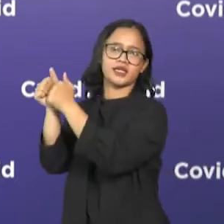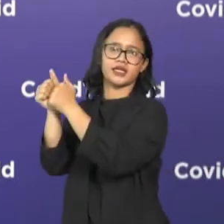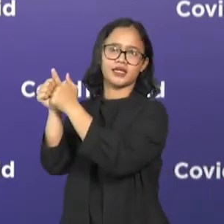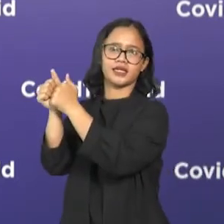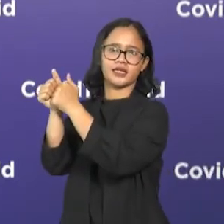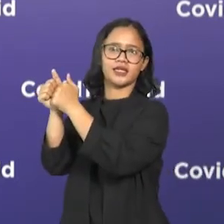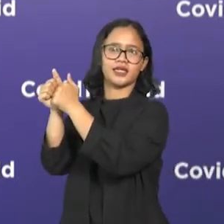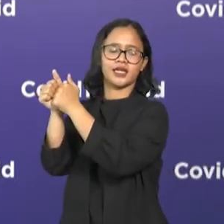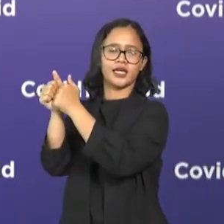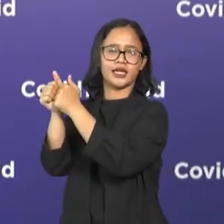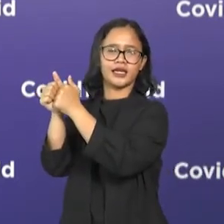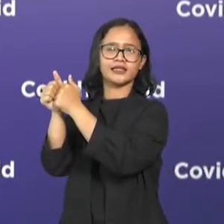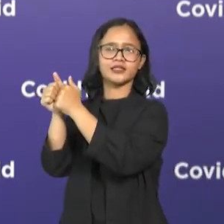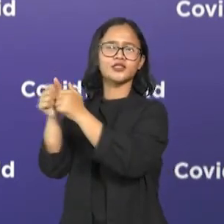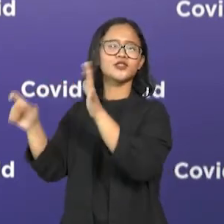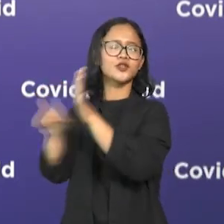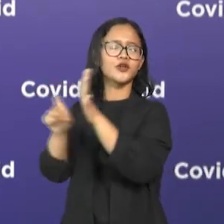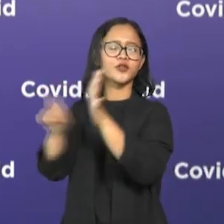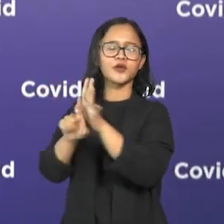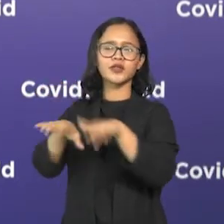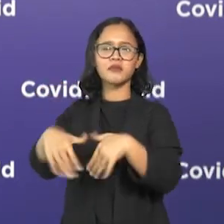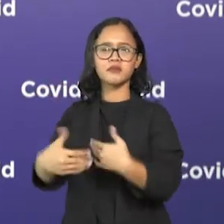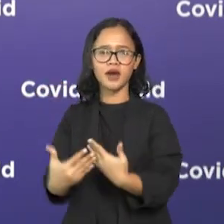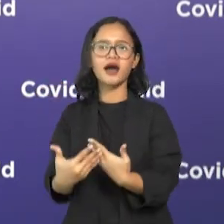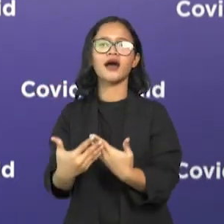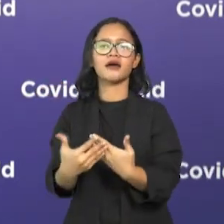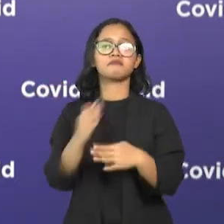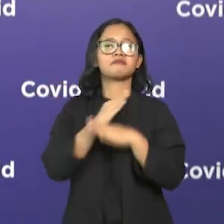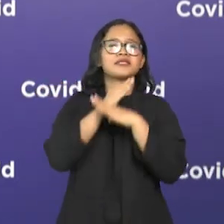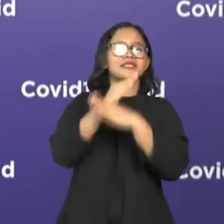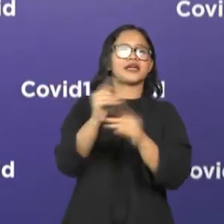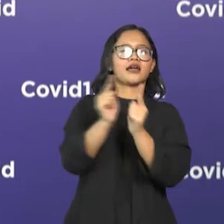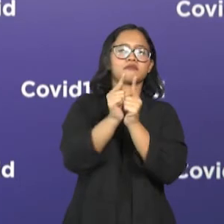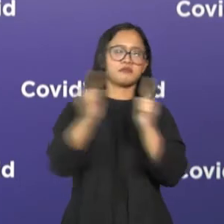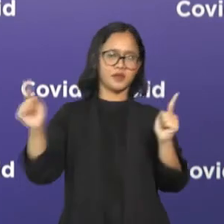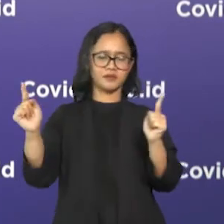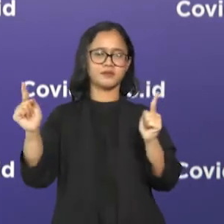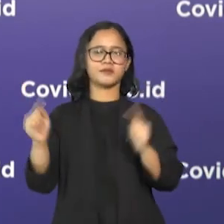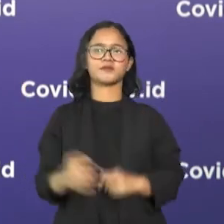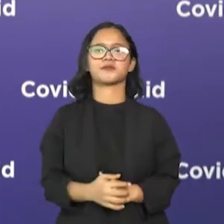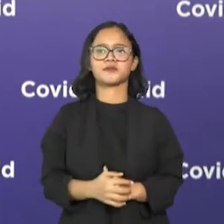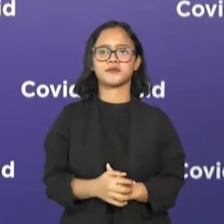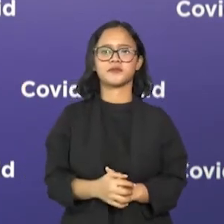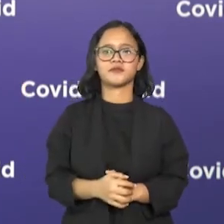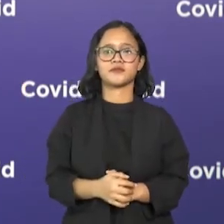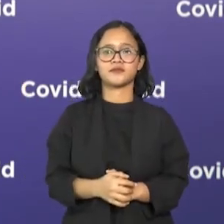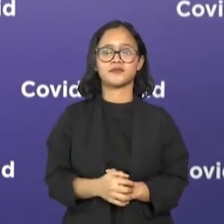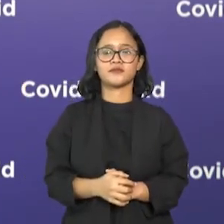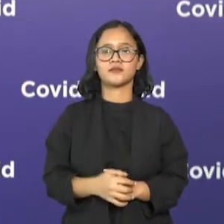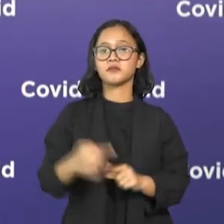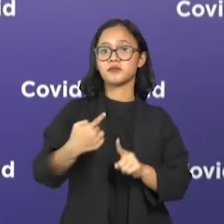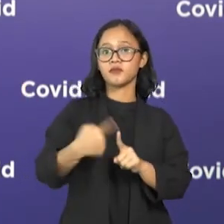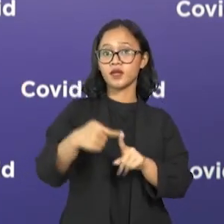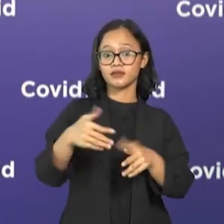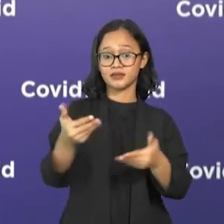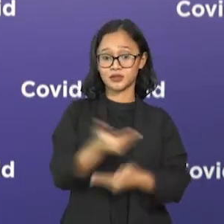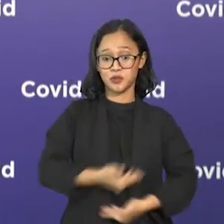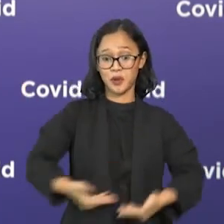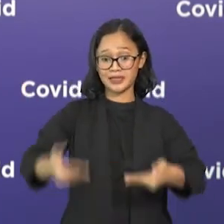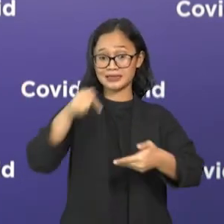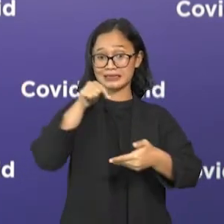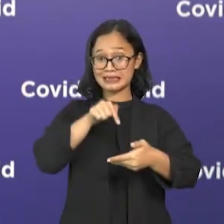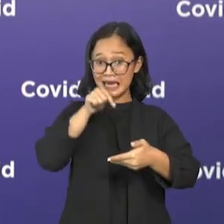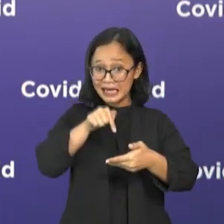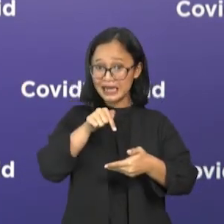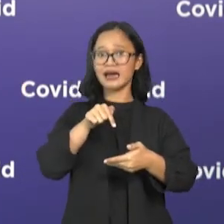untuk melakukan upaya pencegahan dan juga yang paling penting adalah karena kasus ini adalah cukup